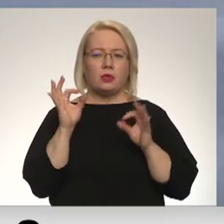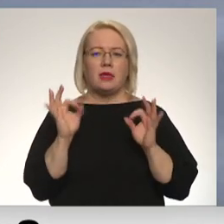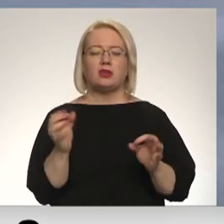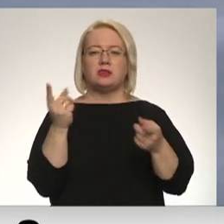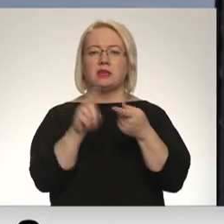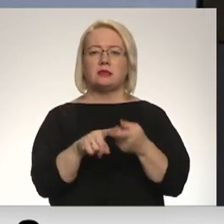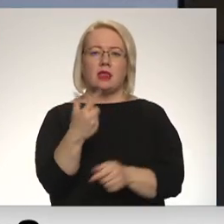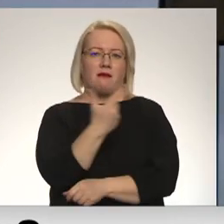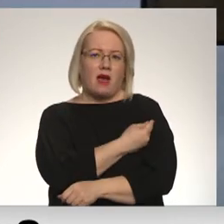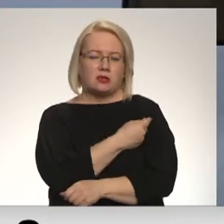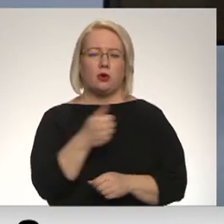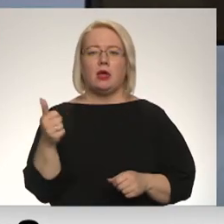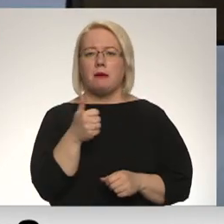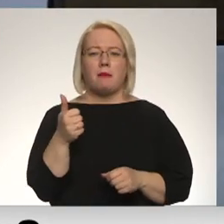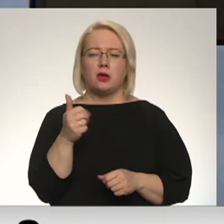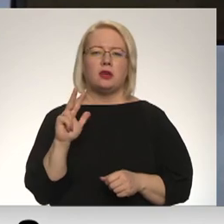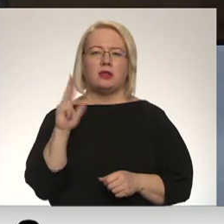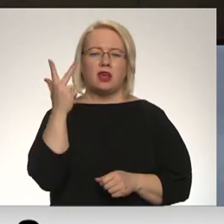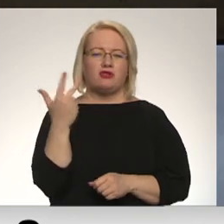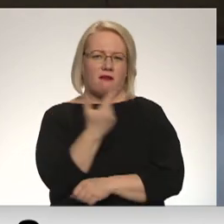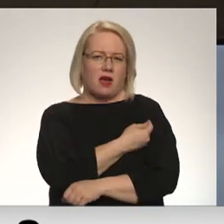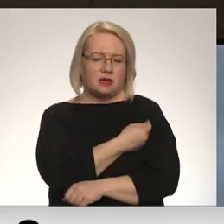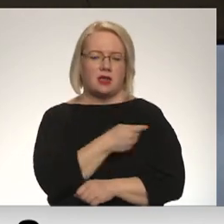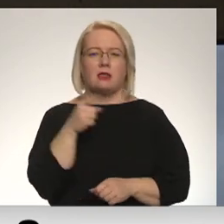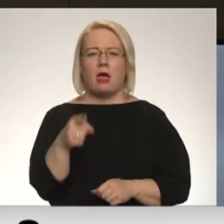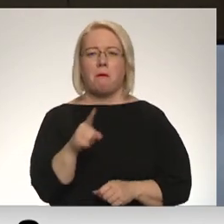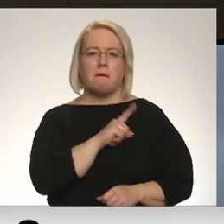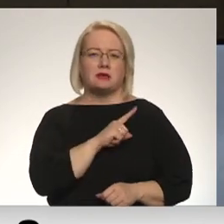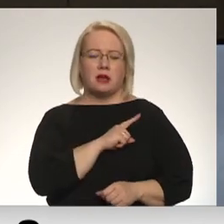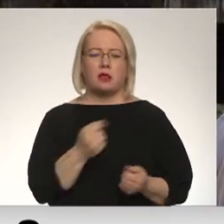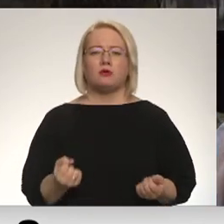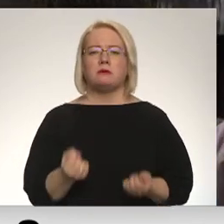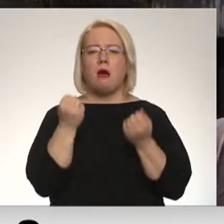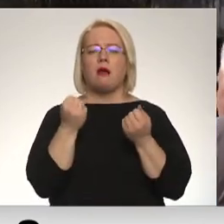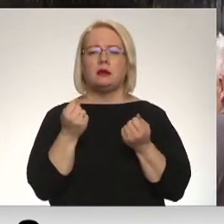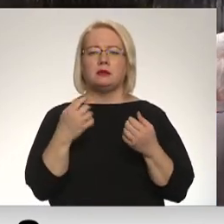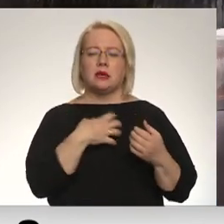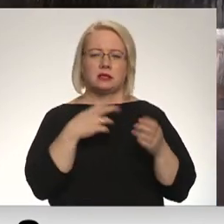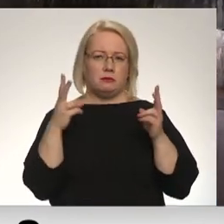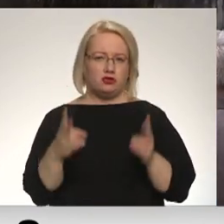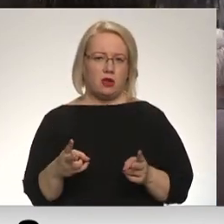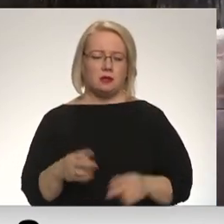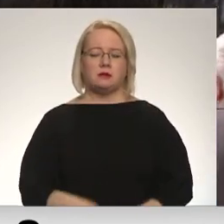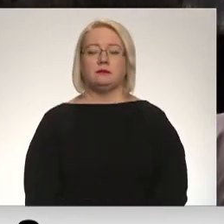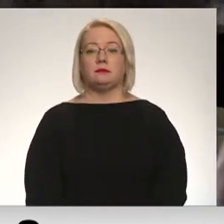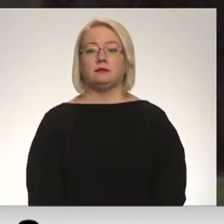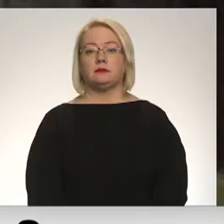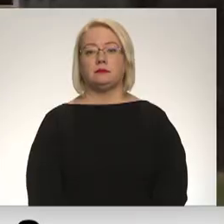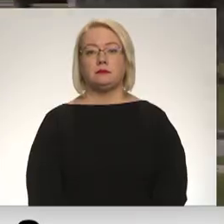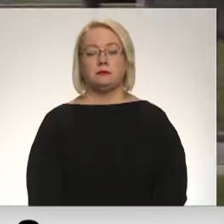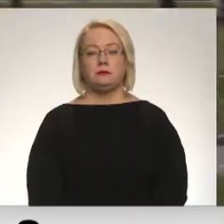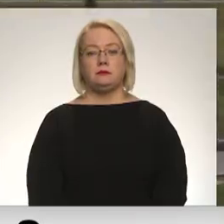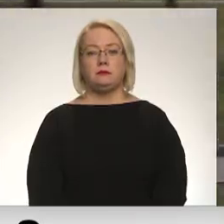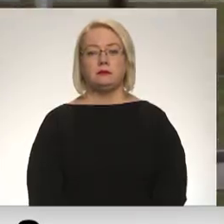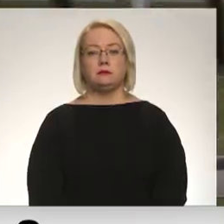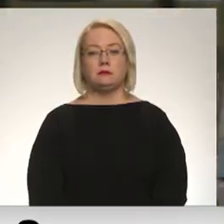vakcināciju un īpaši ar balstu vakcināciju, kas lielākoties pasargā no smagas saslimšanas. Zāndo Zobaloda Mārs Jurgensons, Latvijas